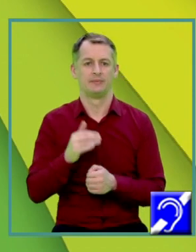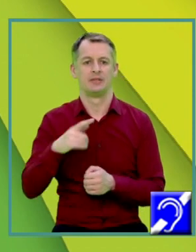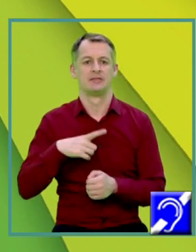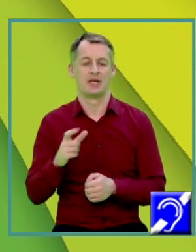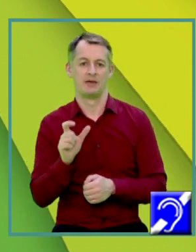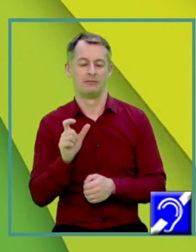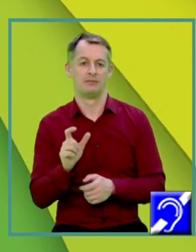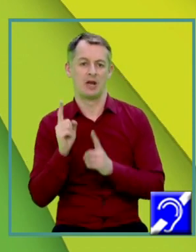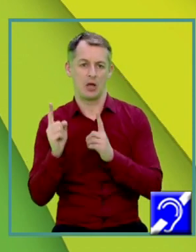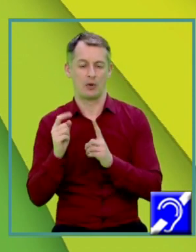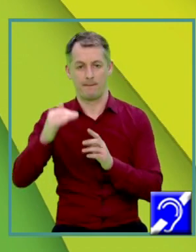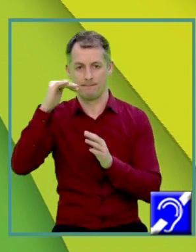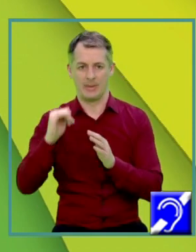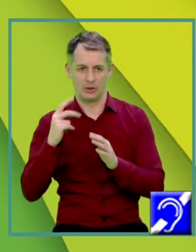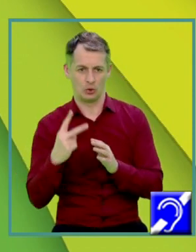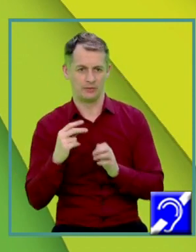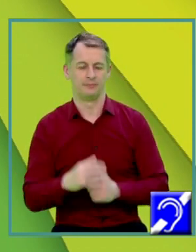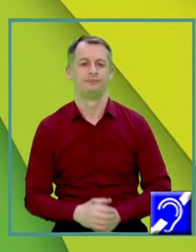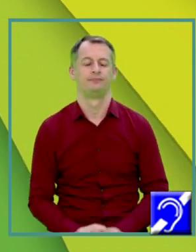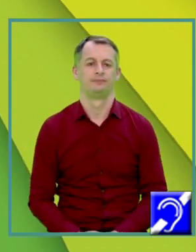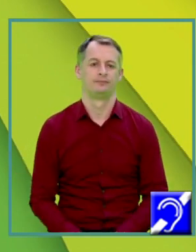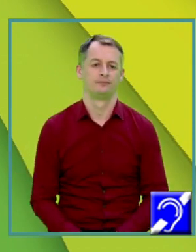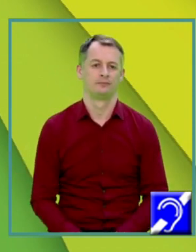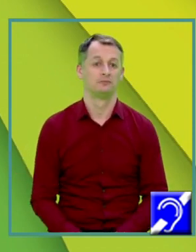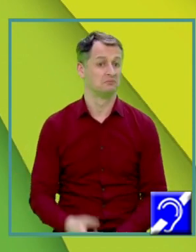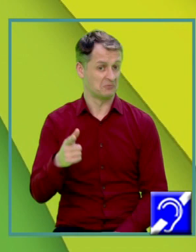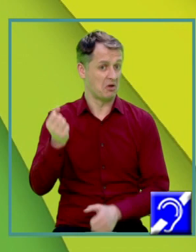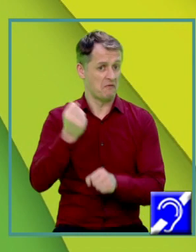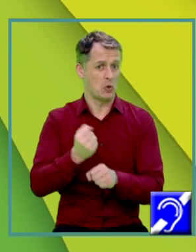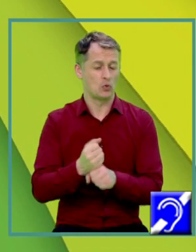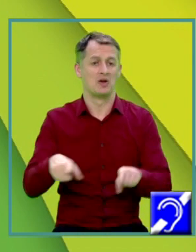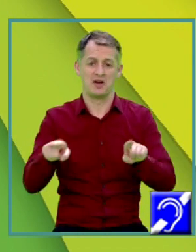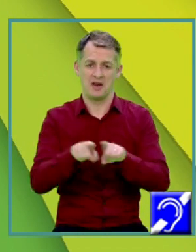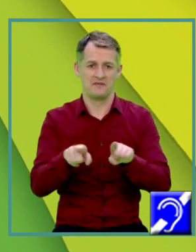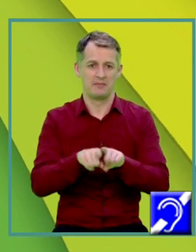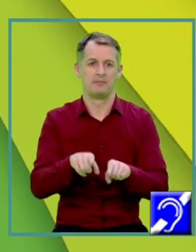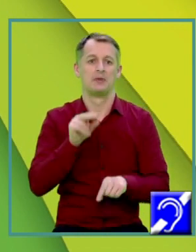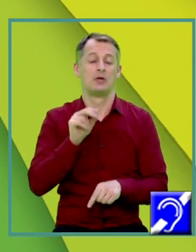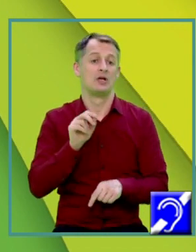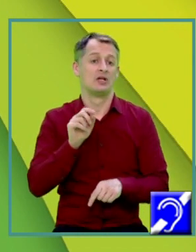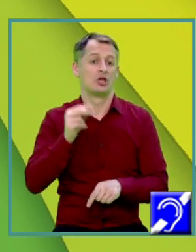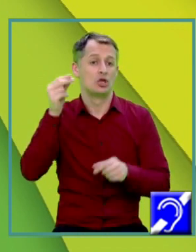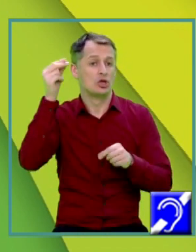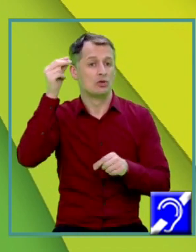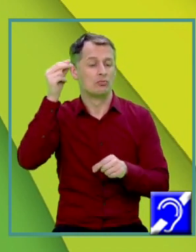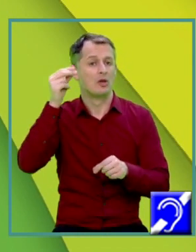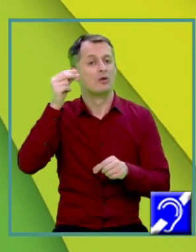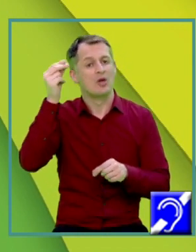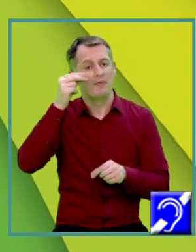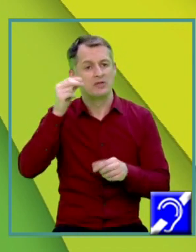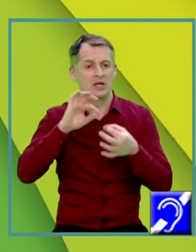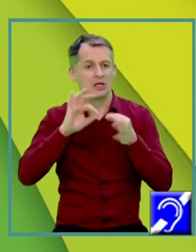În acest triunghi iar am aplicat teorema lui Pitagora Cu notația consacrată a potema piramidei la pătrat